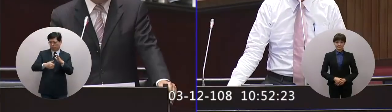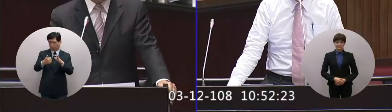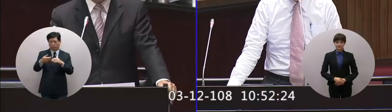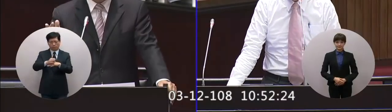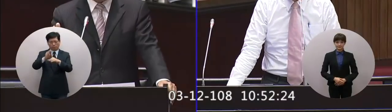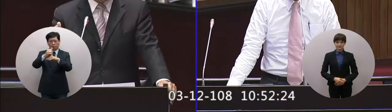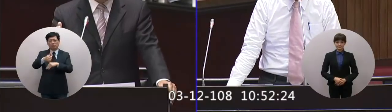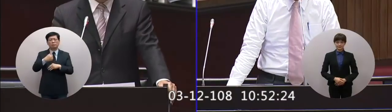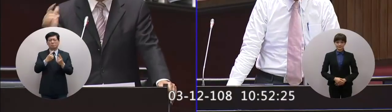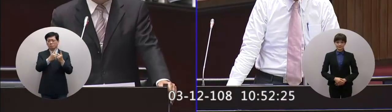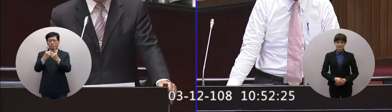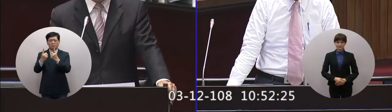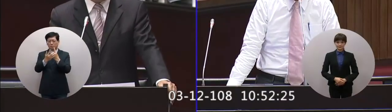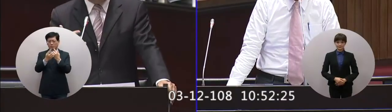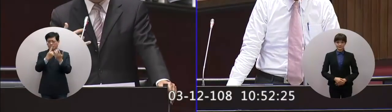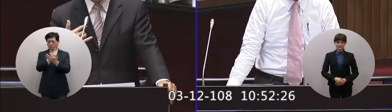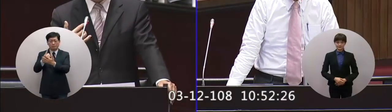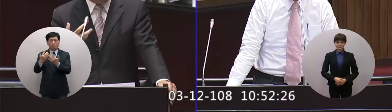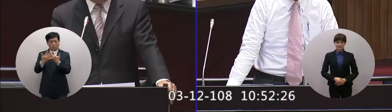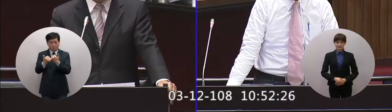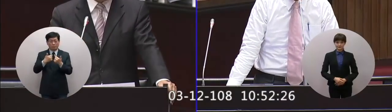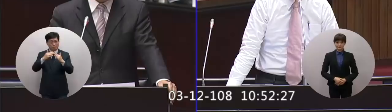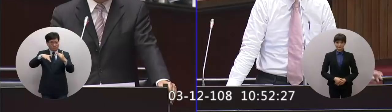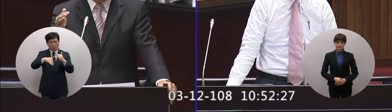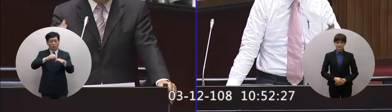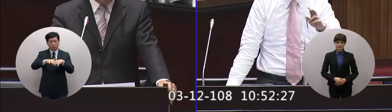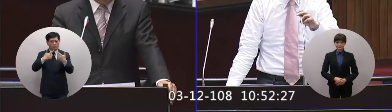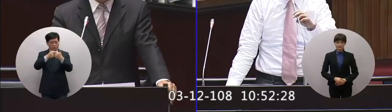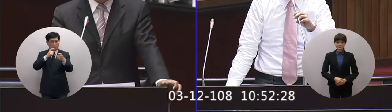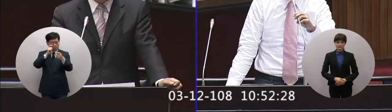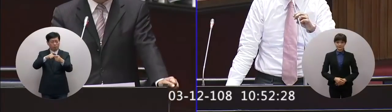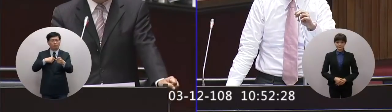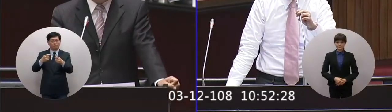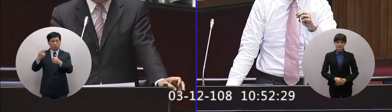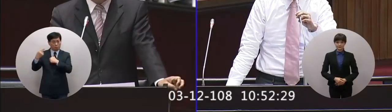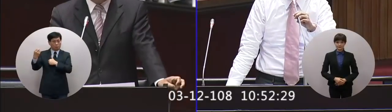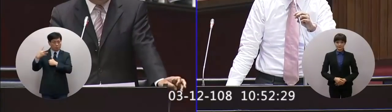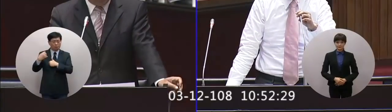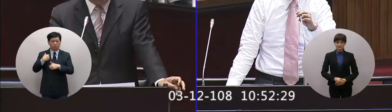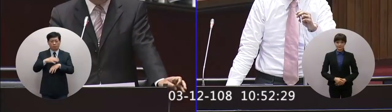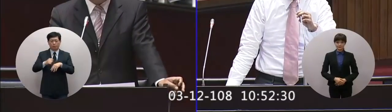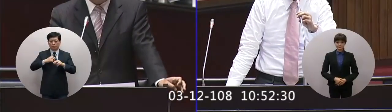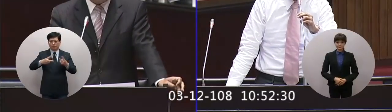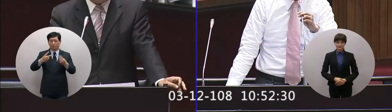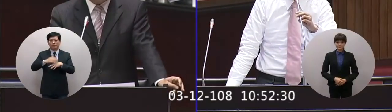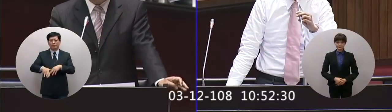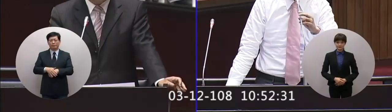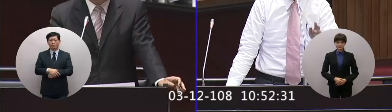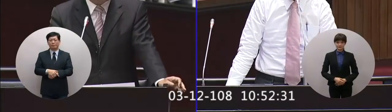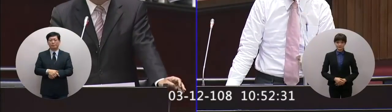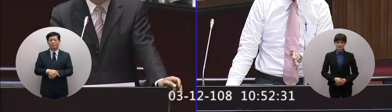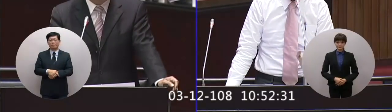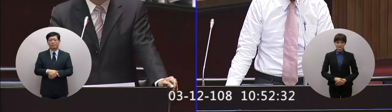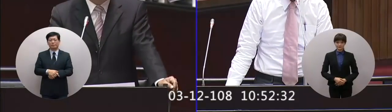越達到每一個學生甚至到家庭我想這個教育部會朝這個方向依照委員剛才這個指教來努力對